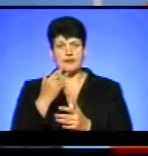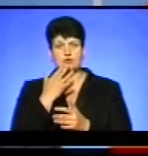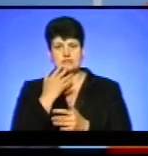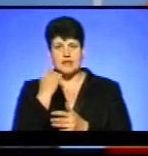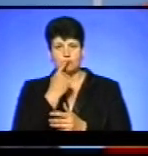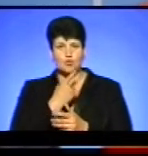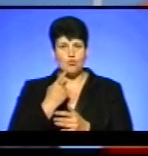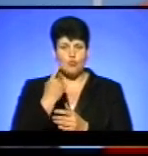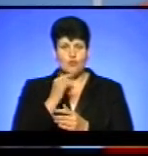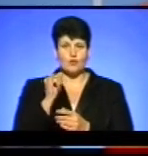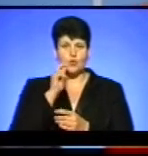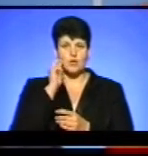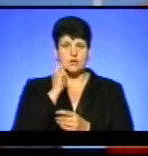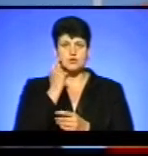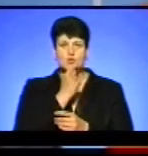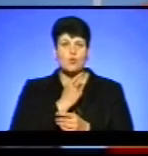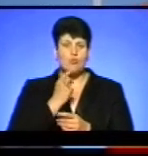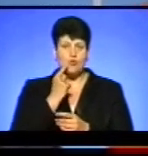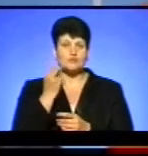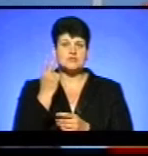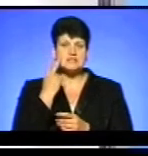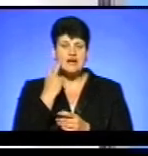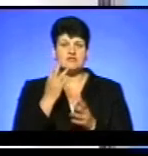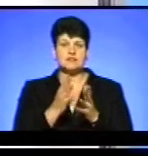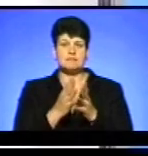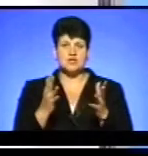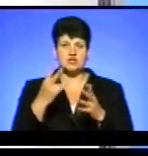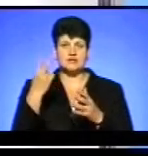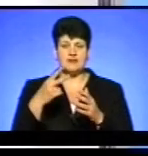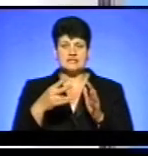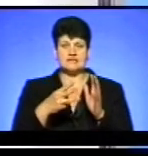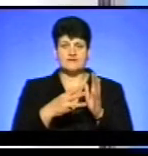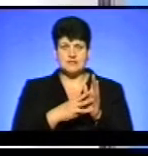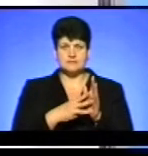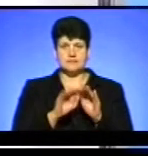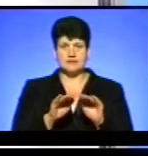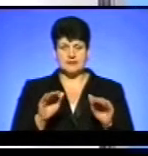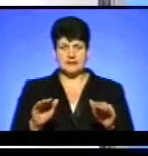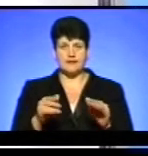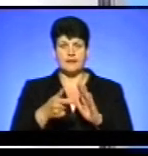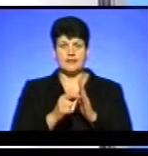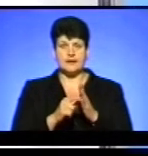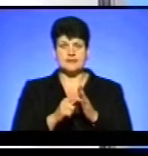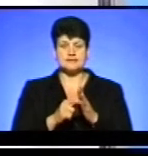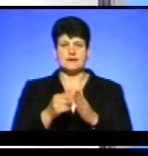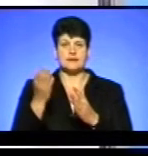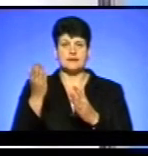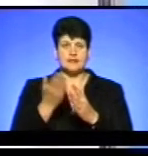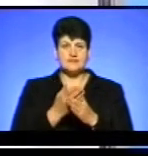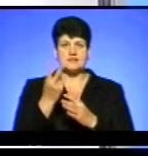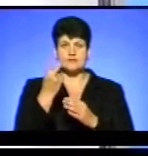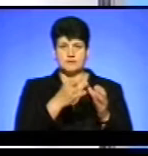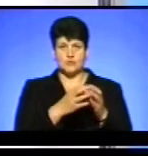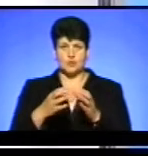мову і українську мову завжди більше 28 учнів, клас ділився на дві підгрупи. Якщо це